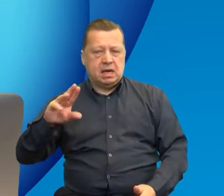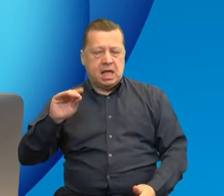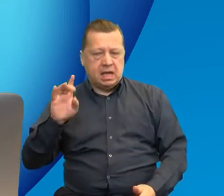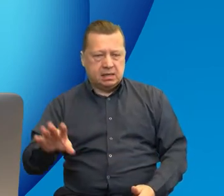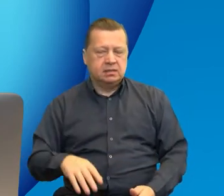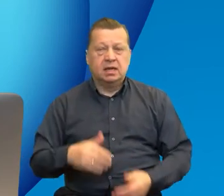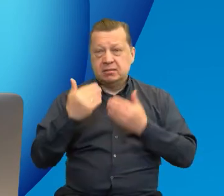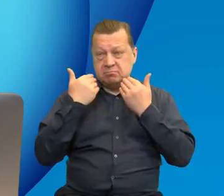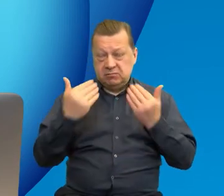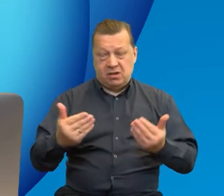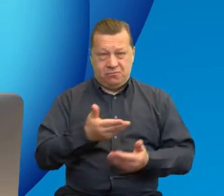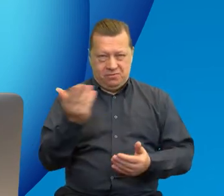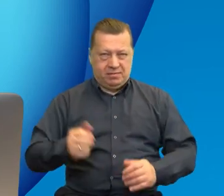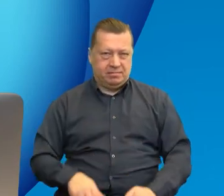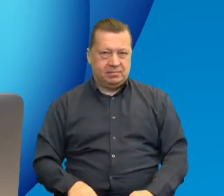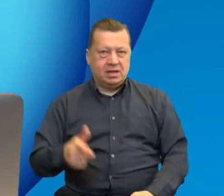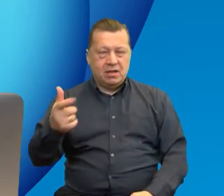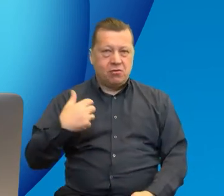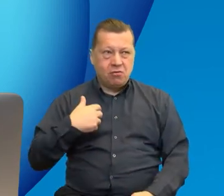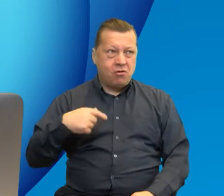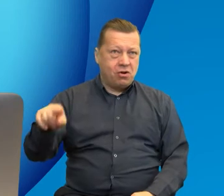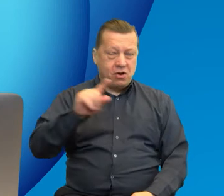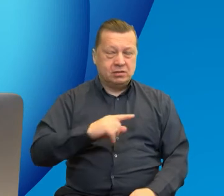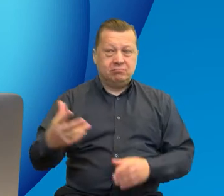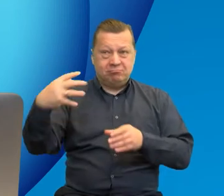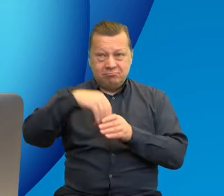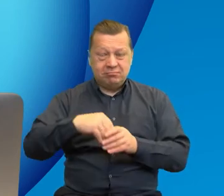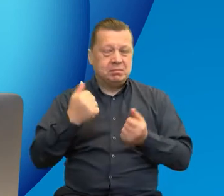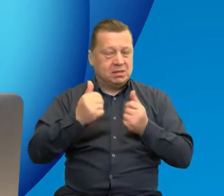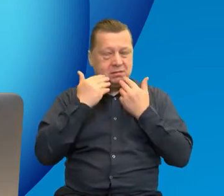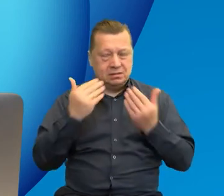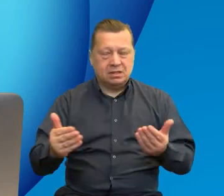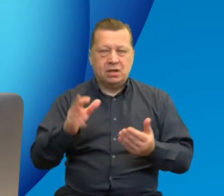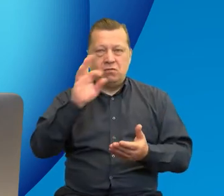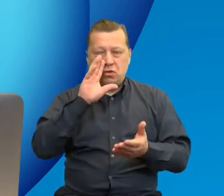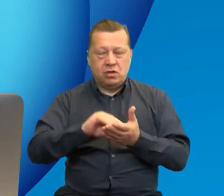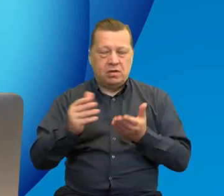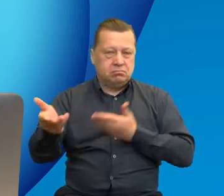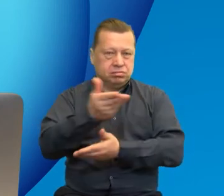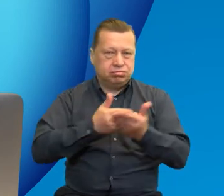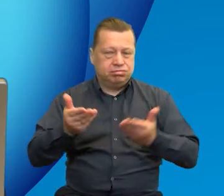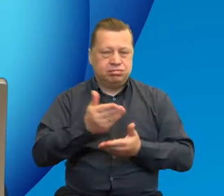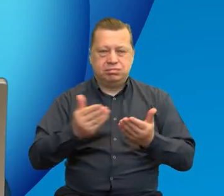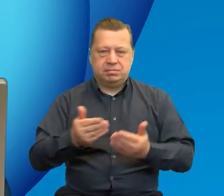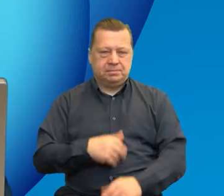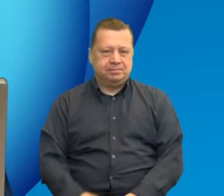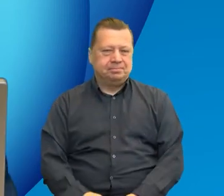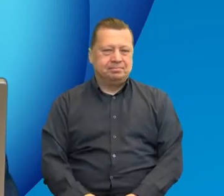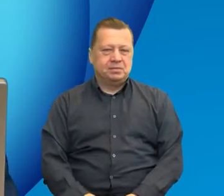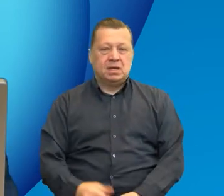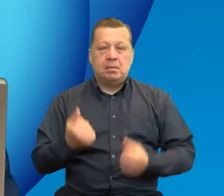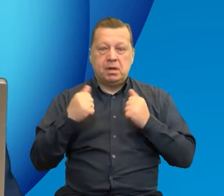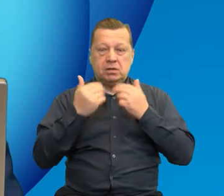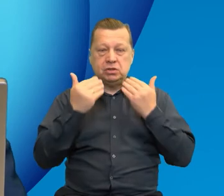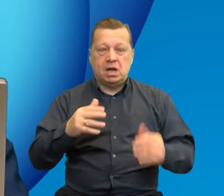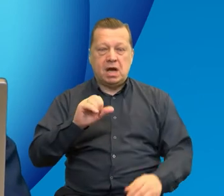zaproszonym gościom za to, że zechcieli być dzisiaj z nami i podzielić się swoimi doświadczeniami. Dziękuję